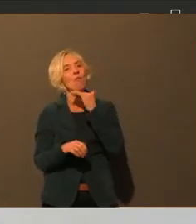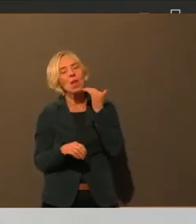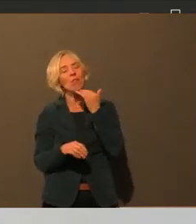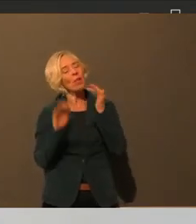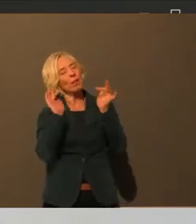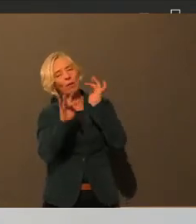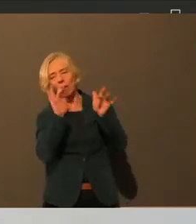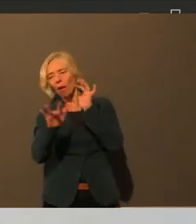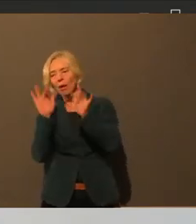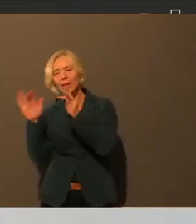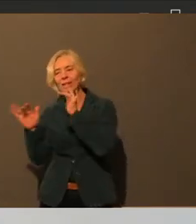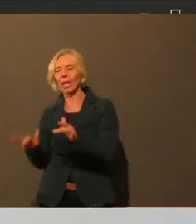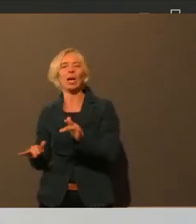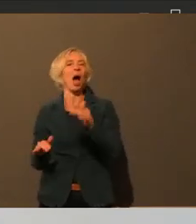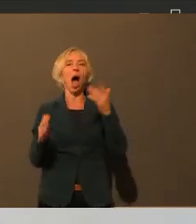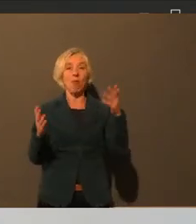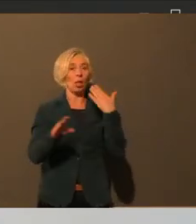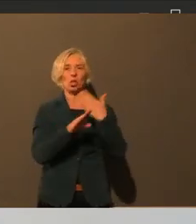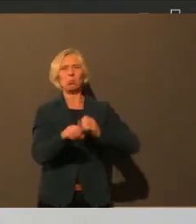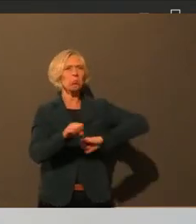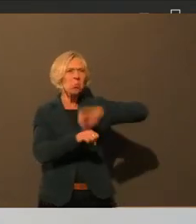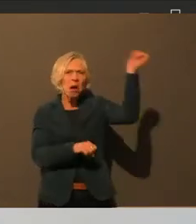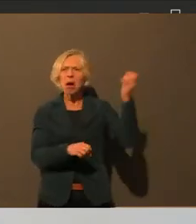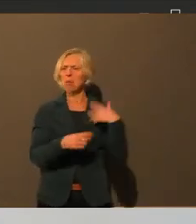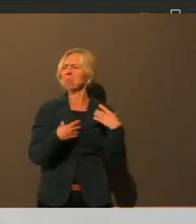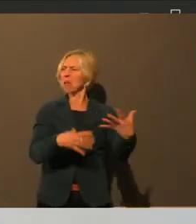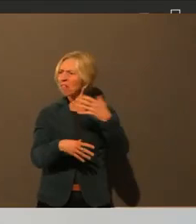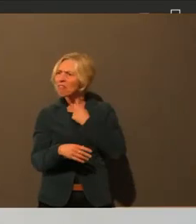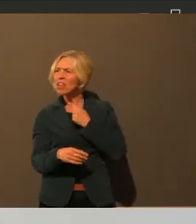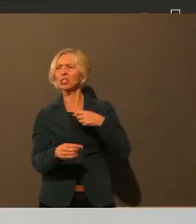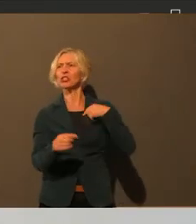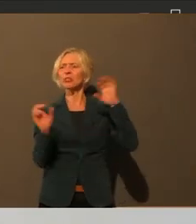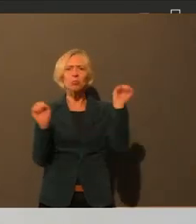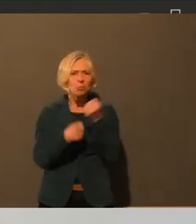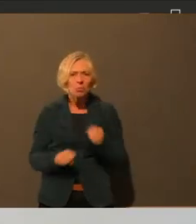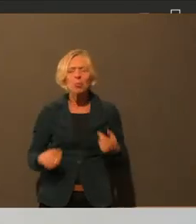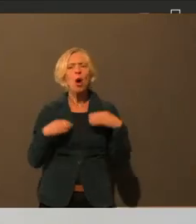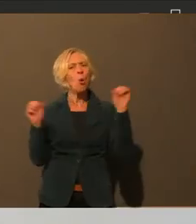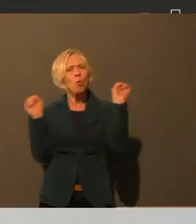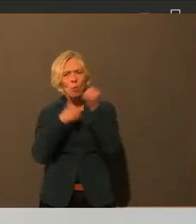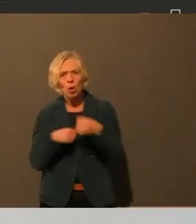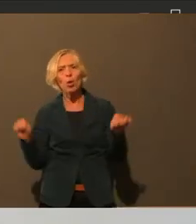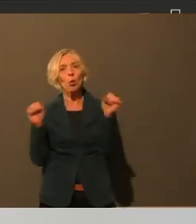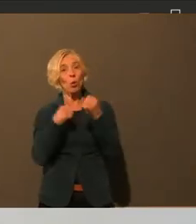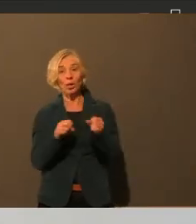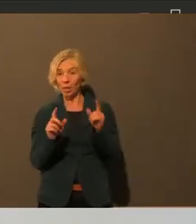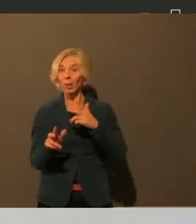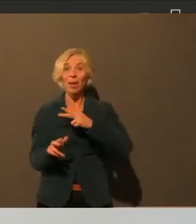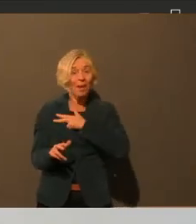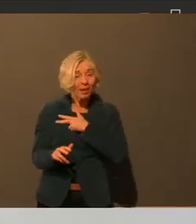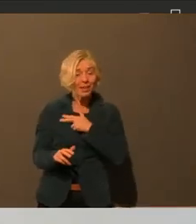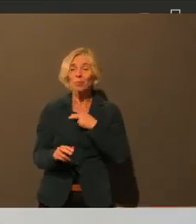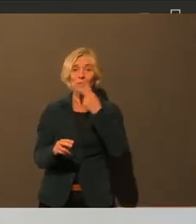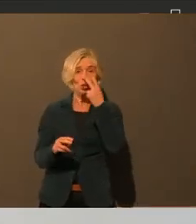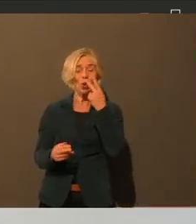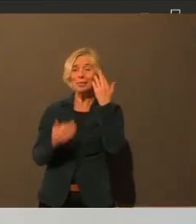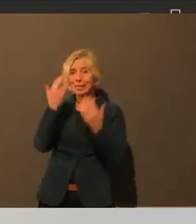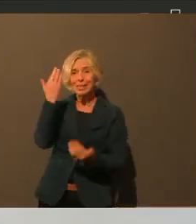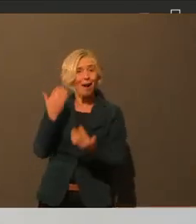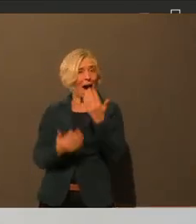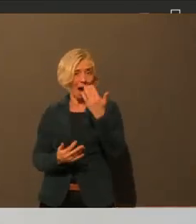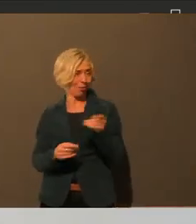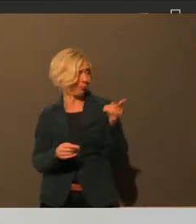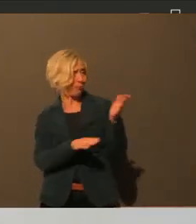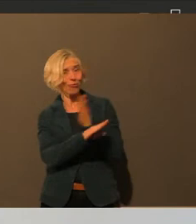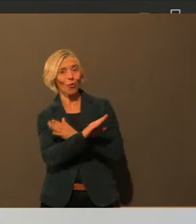sagen, jetzt bin ich da erwischt worden und das kann ja wohl nicht sein. Aber ich bin schon der Meinung, bei den Zahlen, die wir jetzt seit einigen Wochen beobachten und das haben Sie ja auch zum